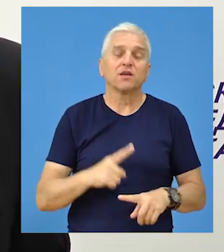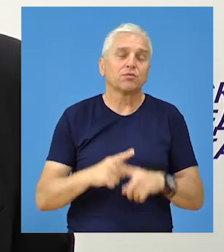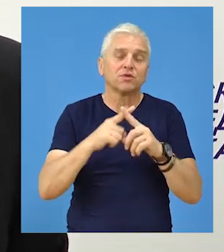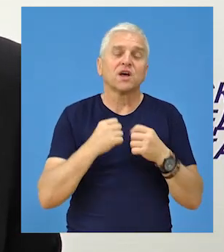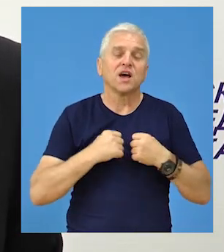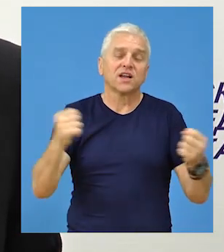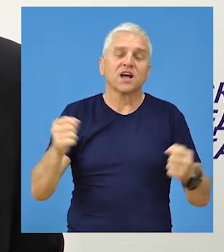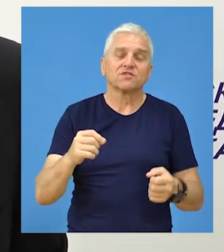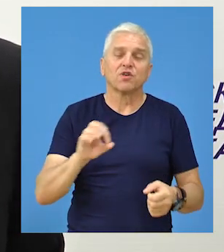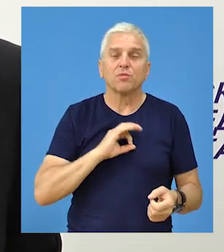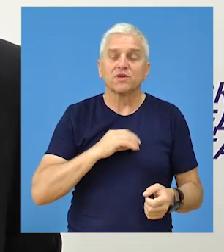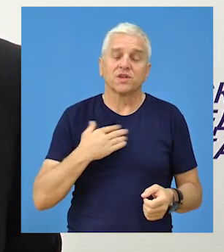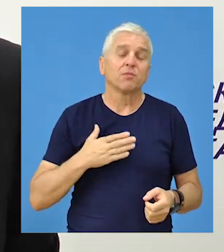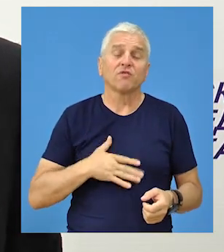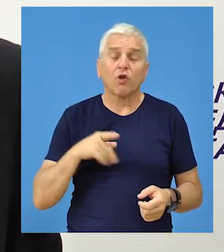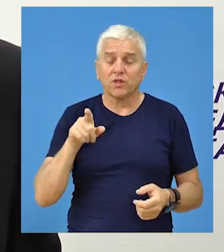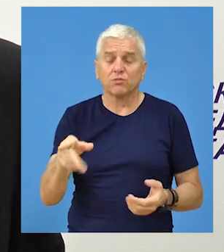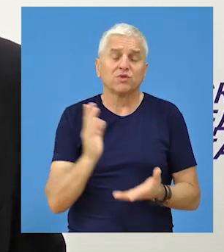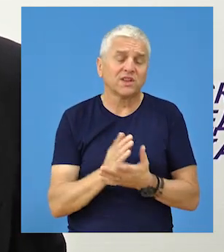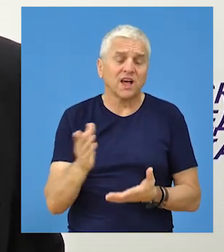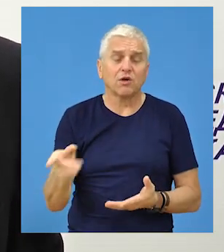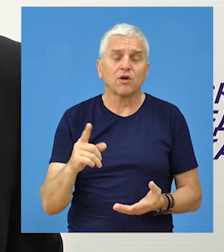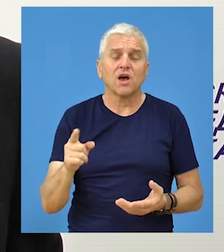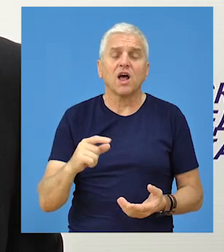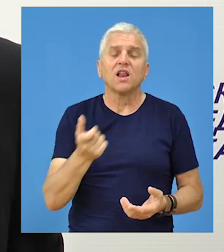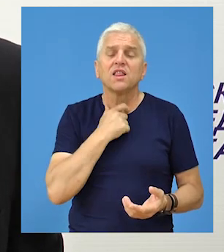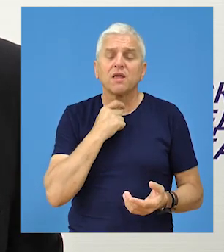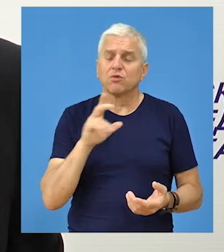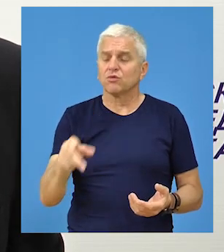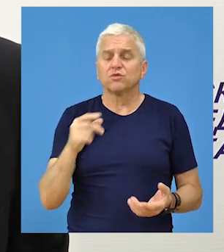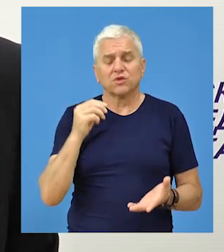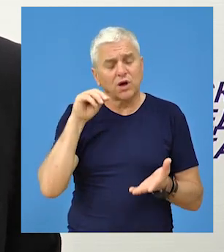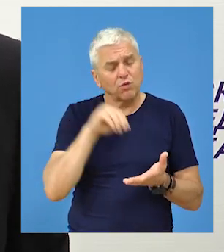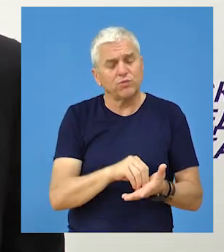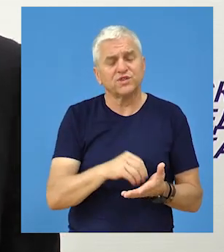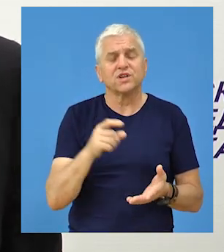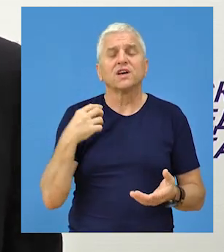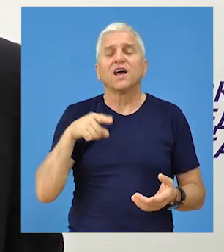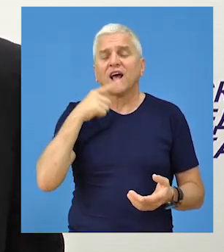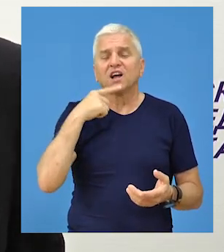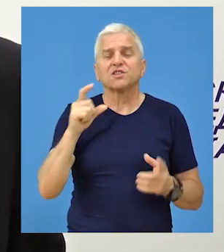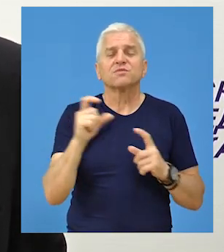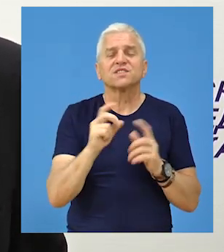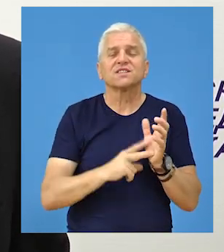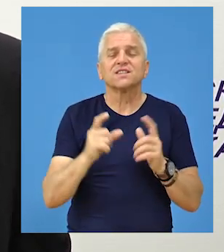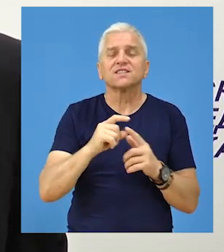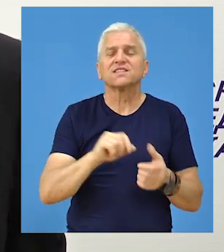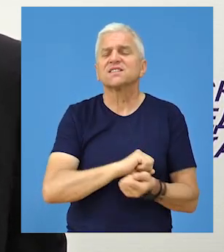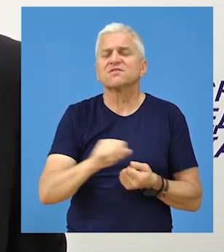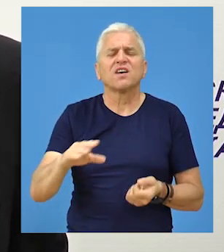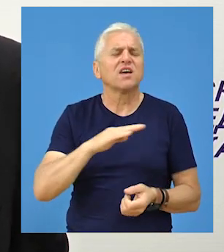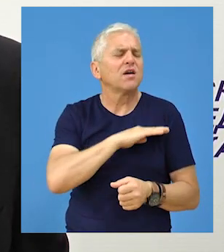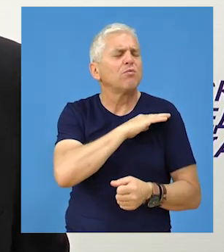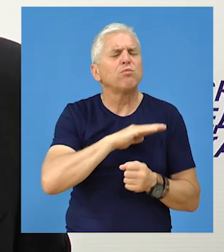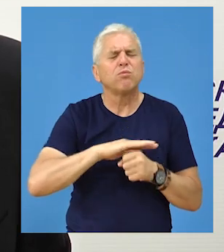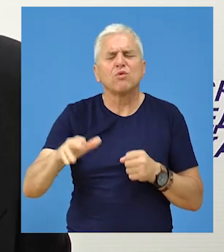doprinos u razvoju Bečeja. Ja bih volio da je tako. Međutim, mi možemo da konstatujemo samo da je Srpska napredna stranka apsolutno učinila